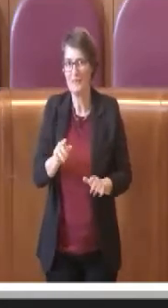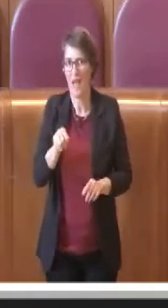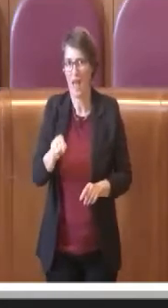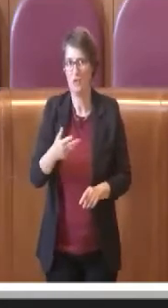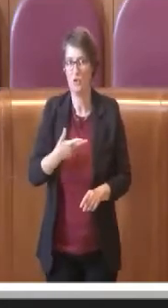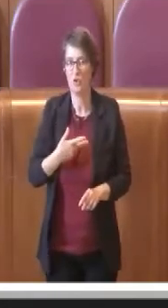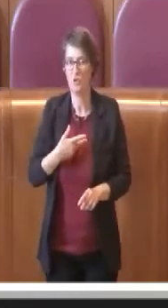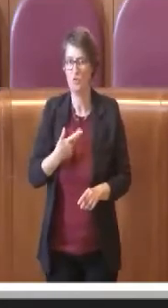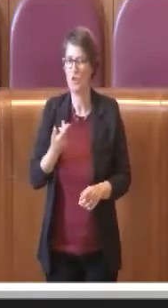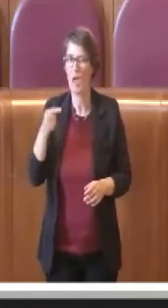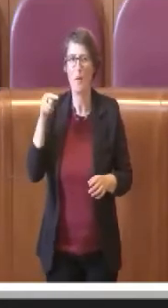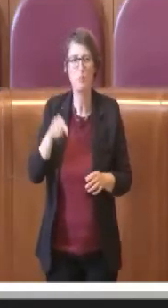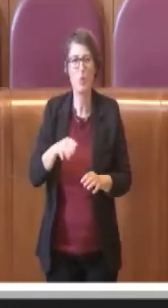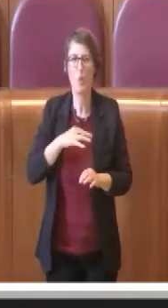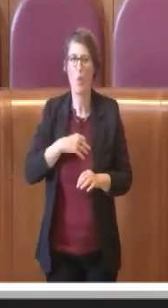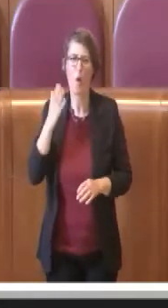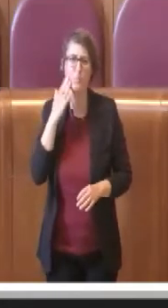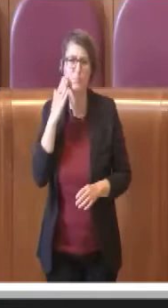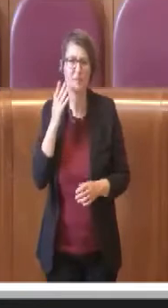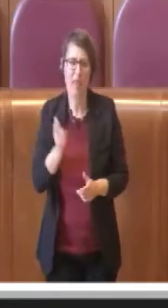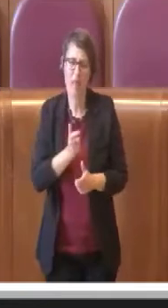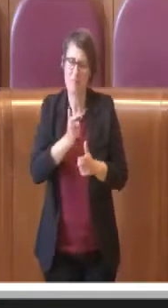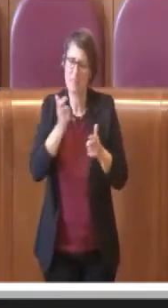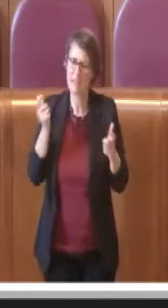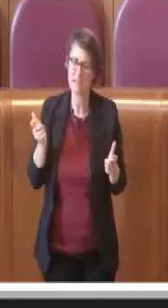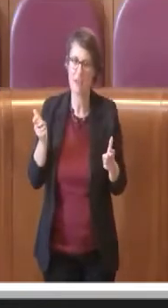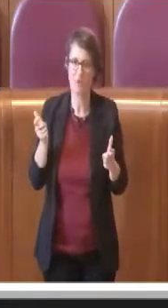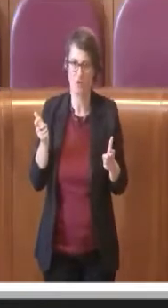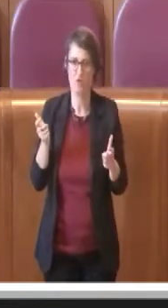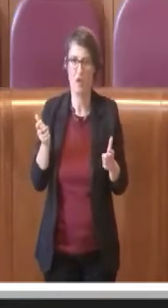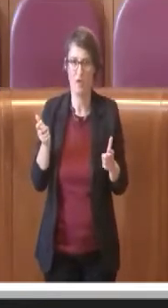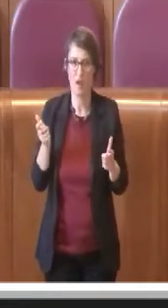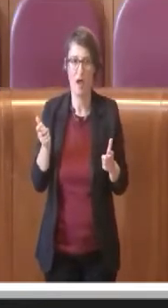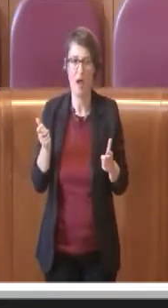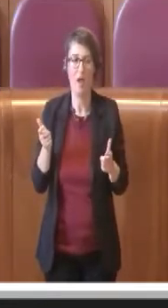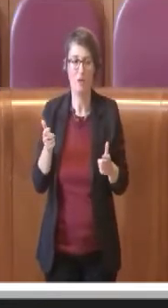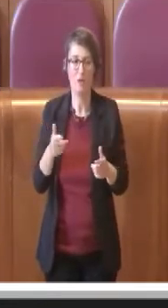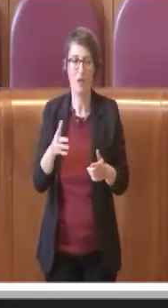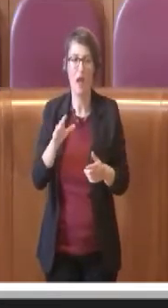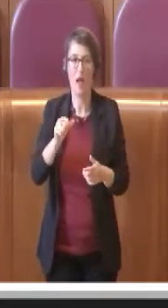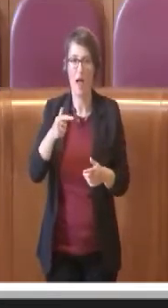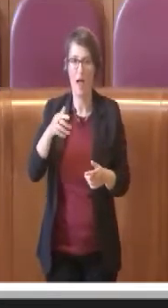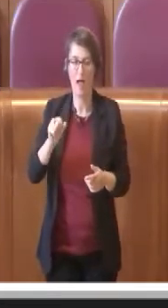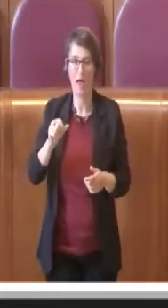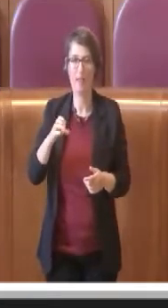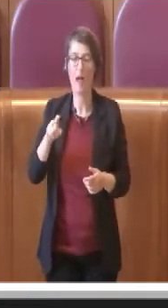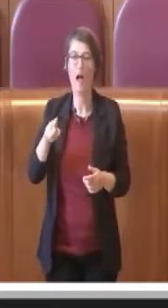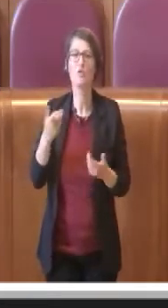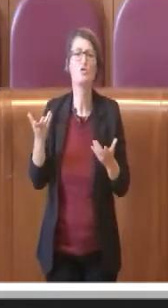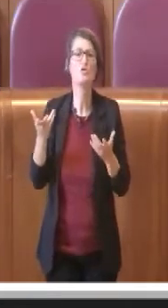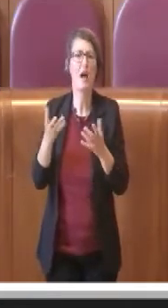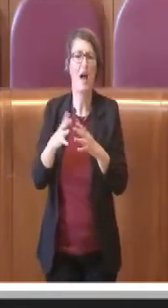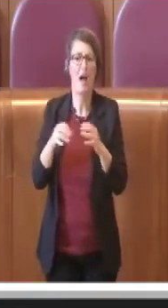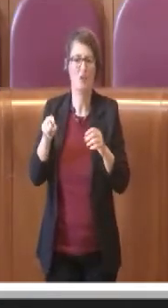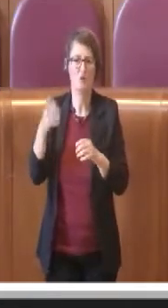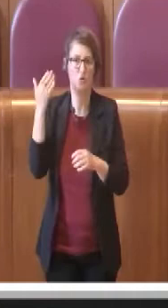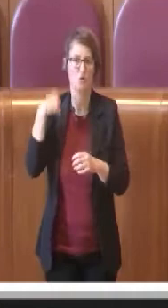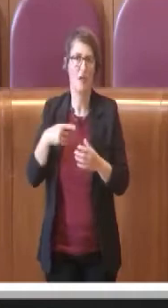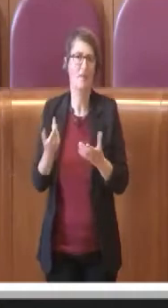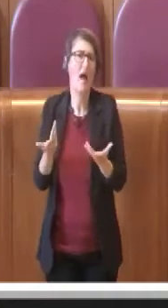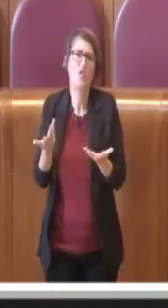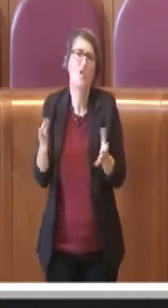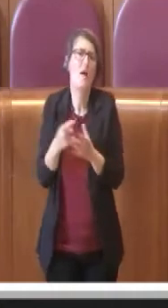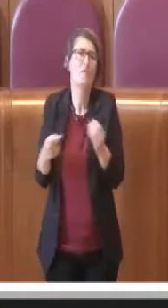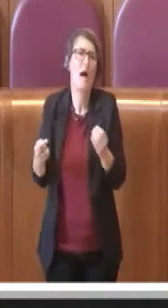volte, praticamente era fallita, l'abbiamo trovata al massaggio cardiaco,